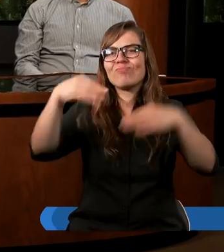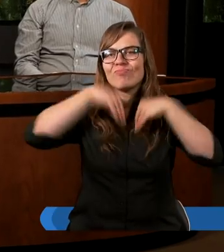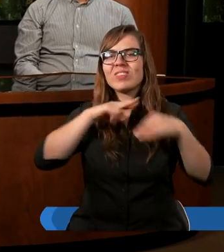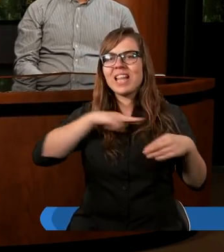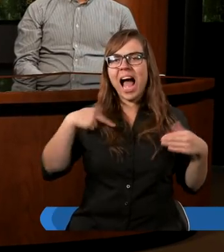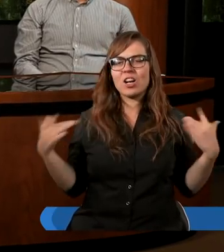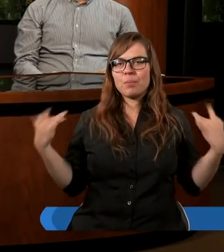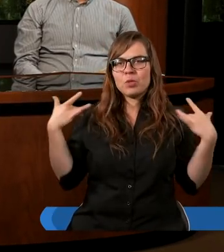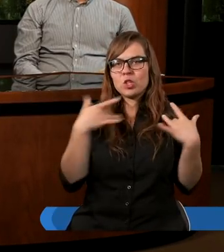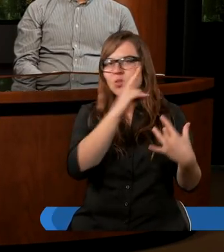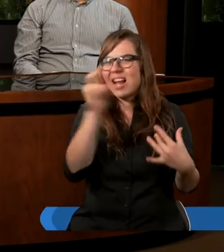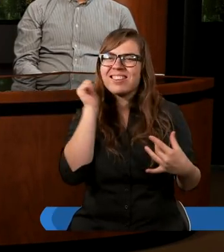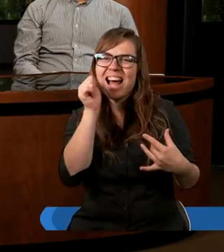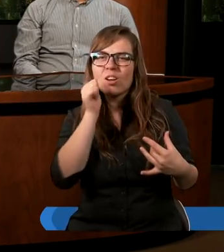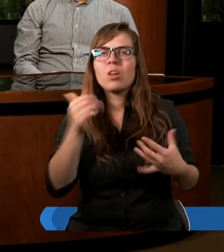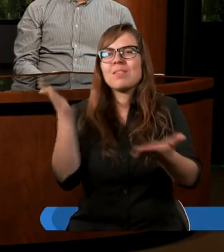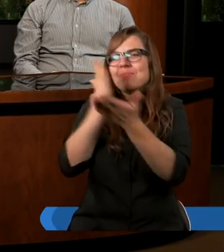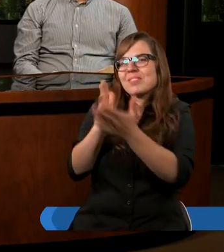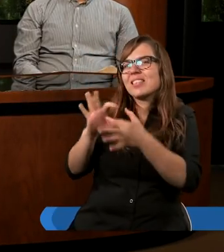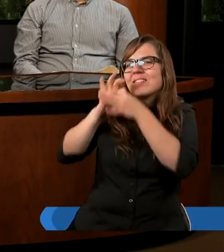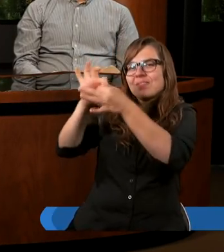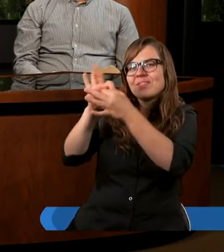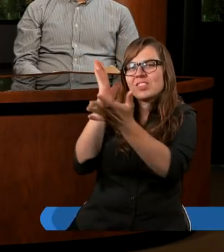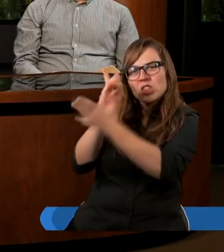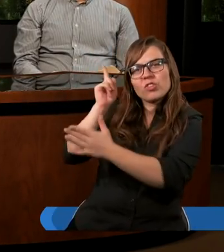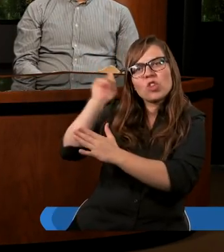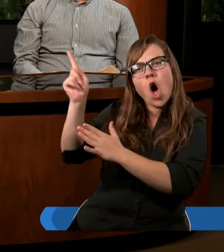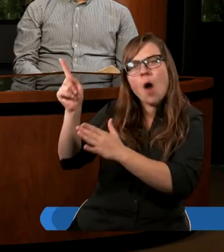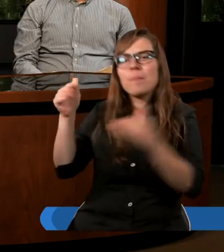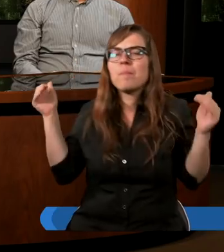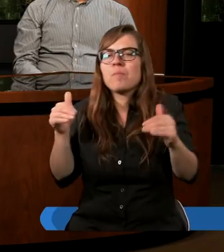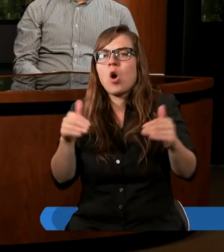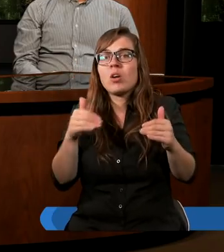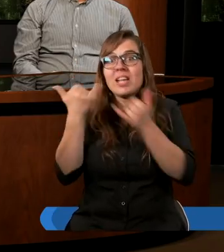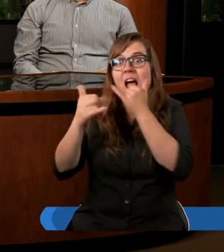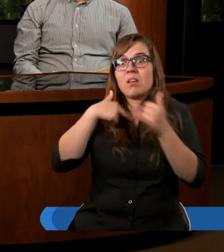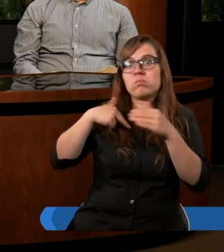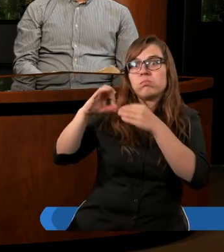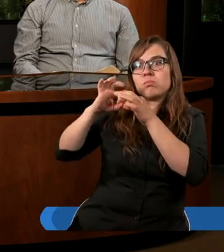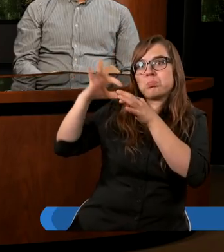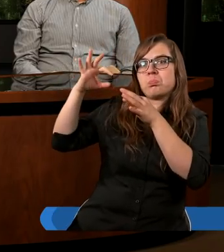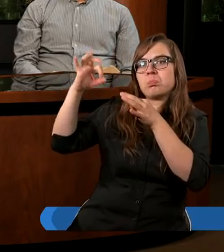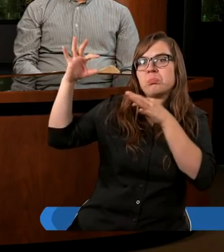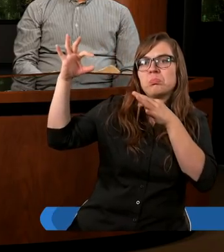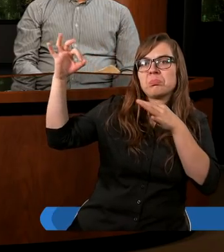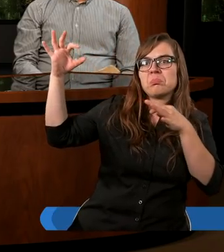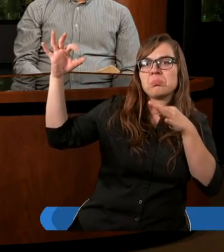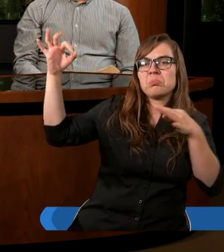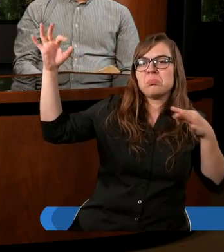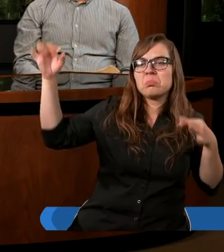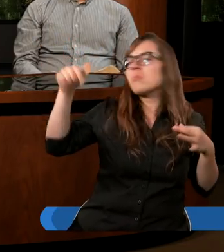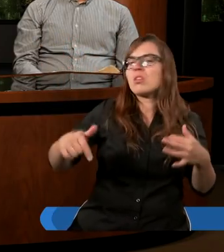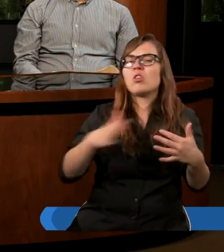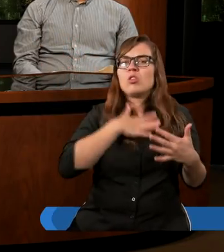życia naszego, bo tylko moment może być, kiedy od Ciebie się odwracamy i odchodzimy